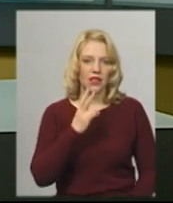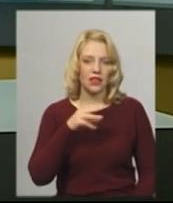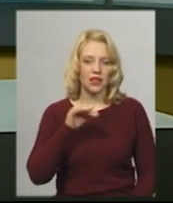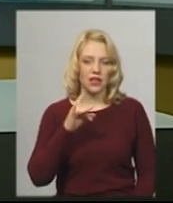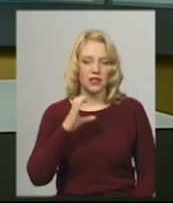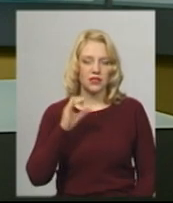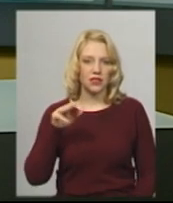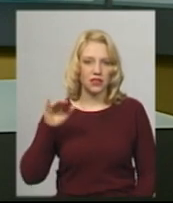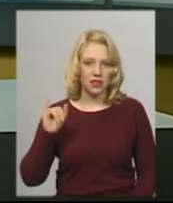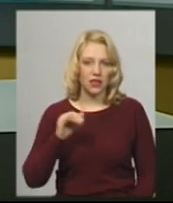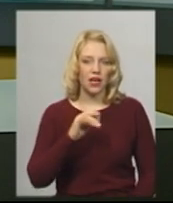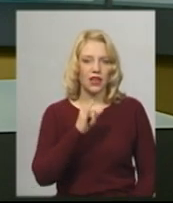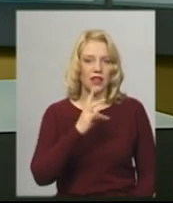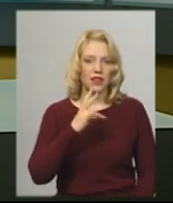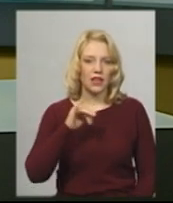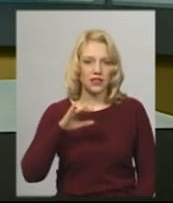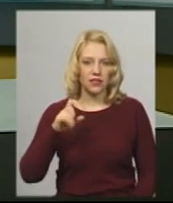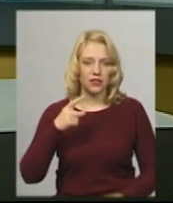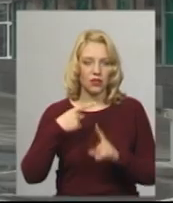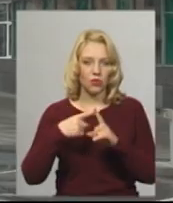«Інтерсіті плюс» та регіональні експреси.